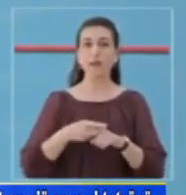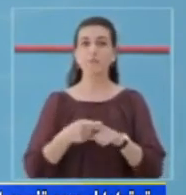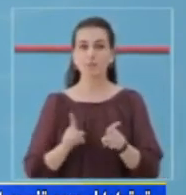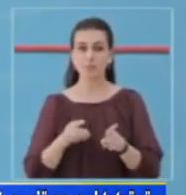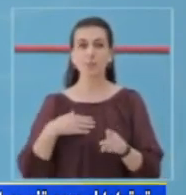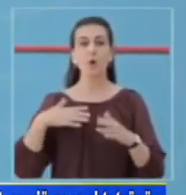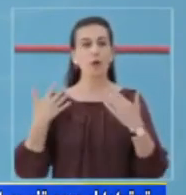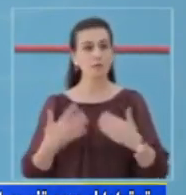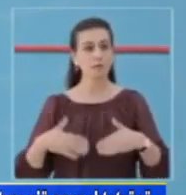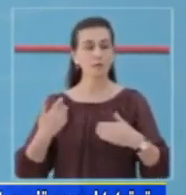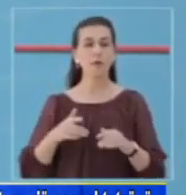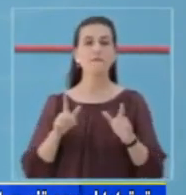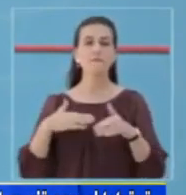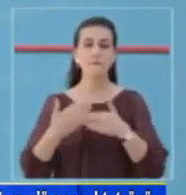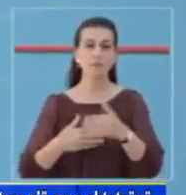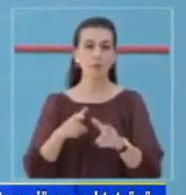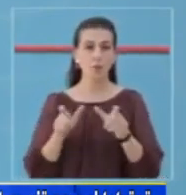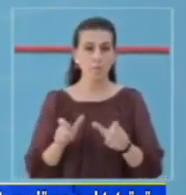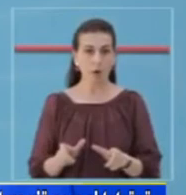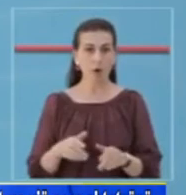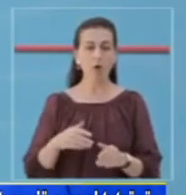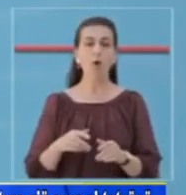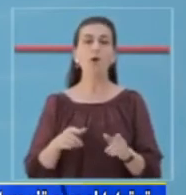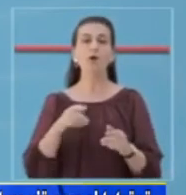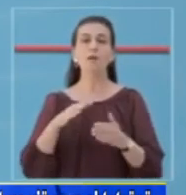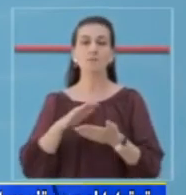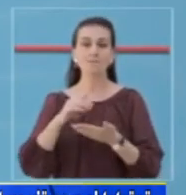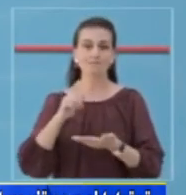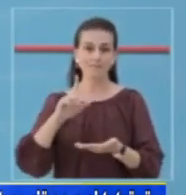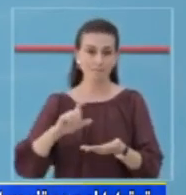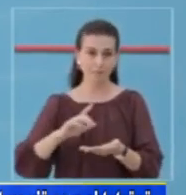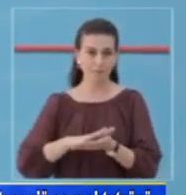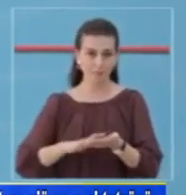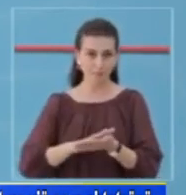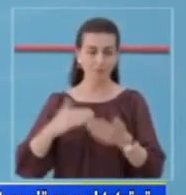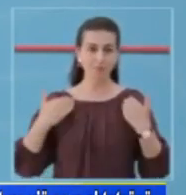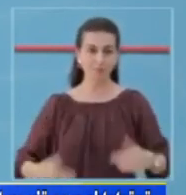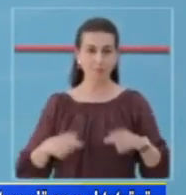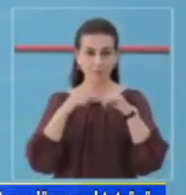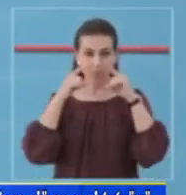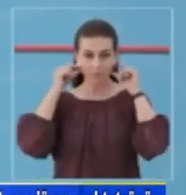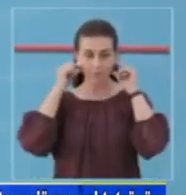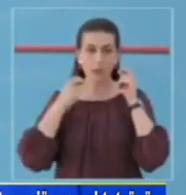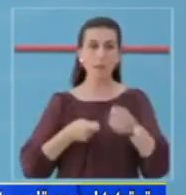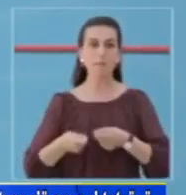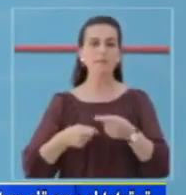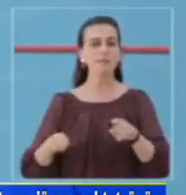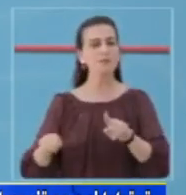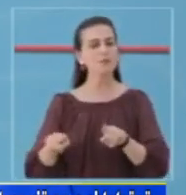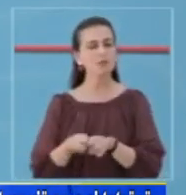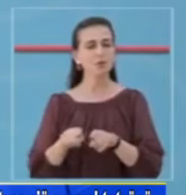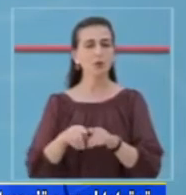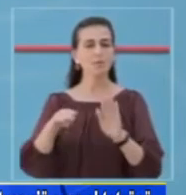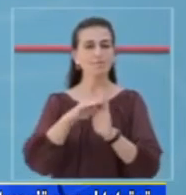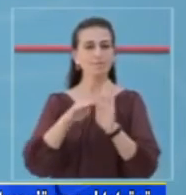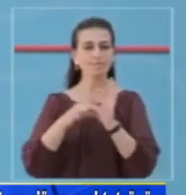theksonës është shumë e rëndësishme ruetja distancimit social dhe ruetja i gjenës personale. Bizneset të zbatojnë me përpikmëri